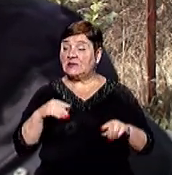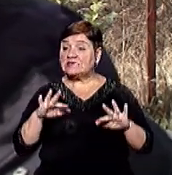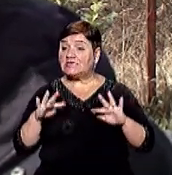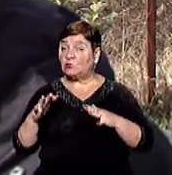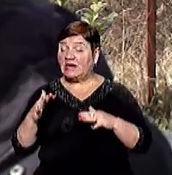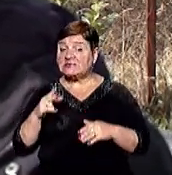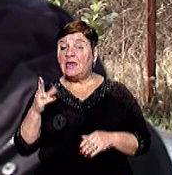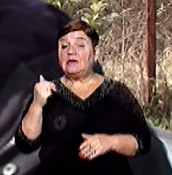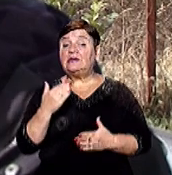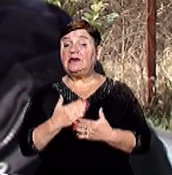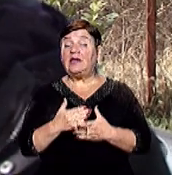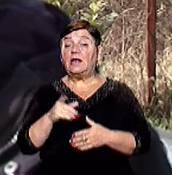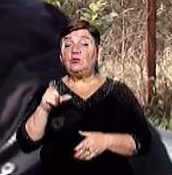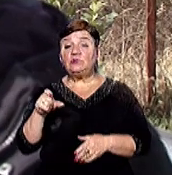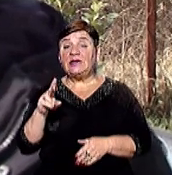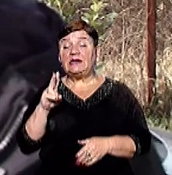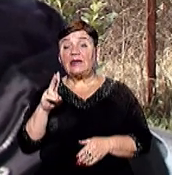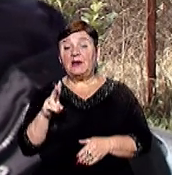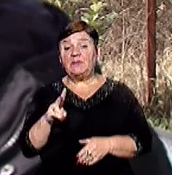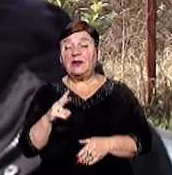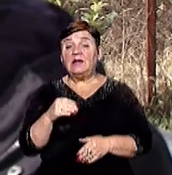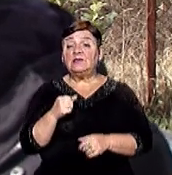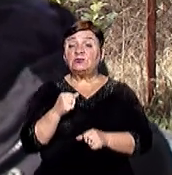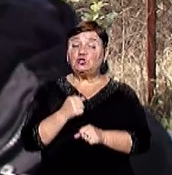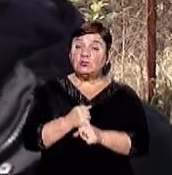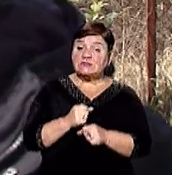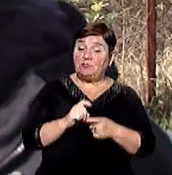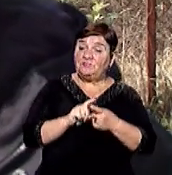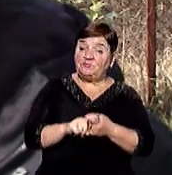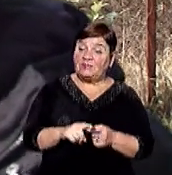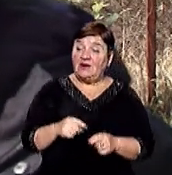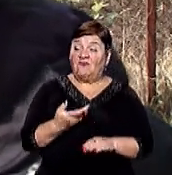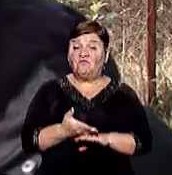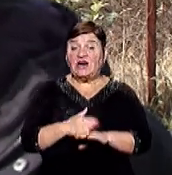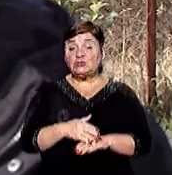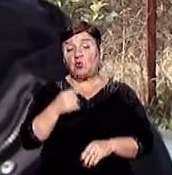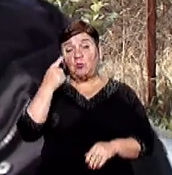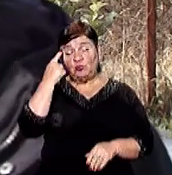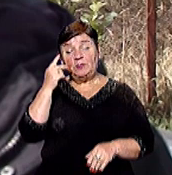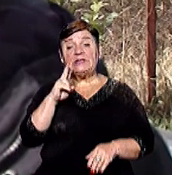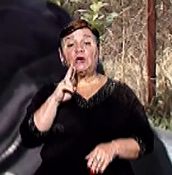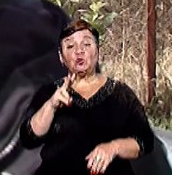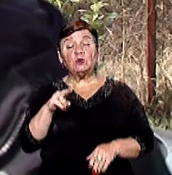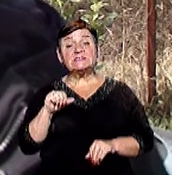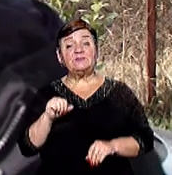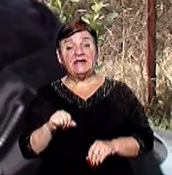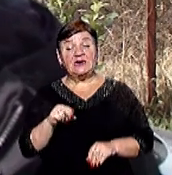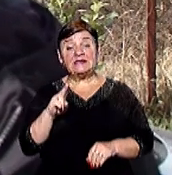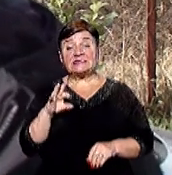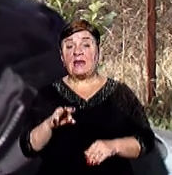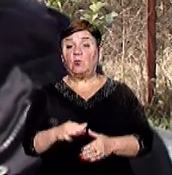де є люди, яким ми якось прищемили щось Навіть важко подумати, хто з них міг би це